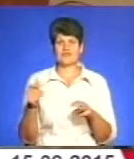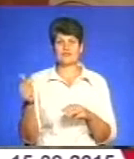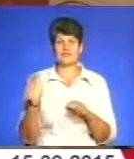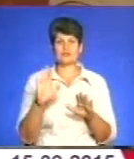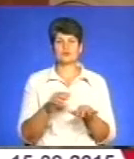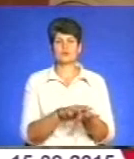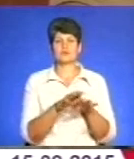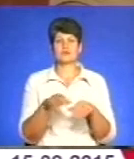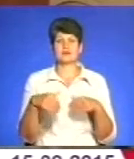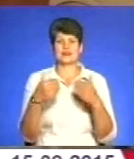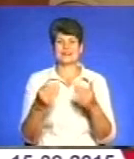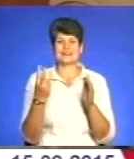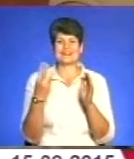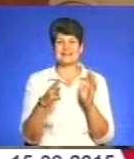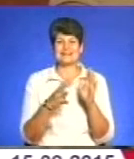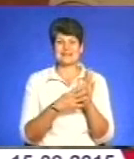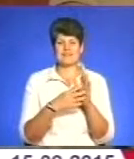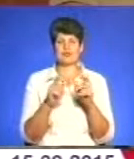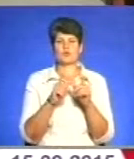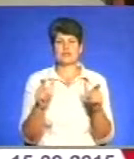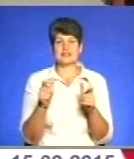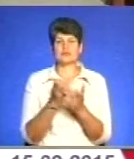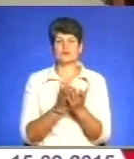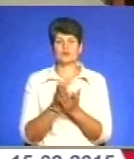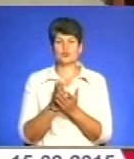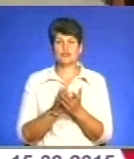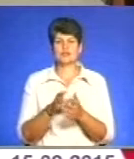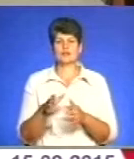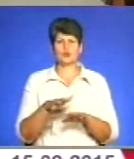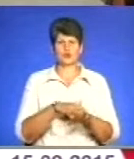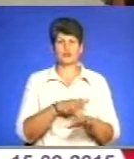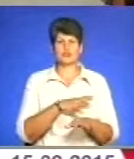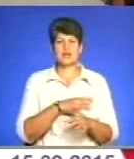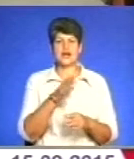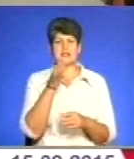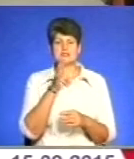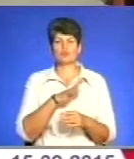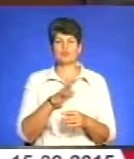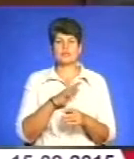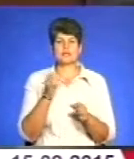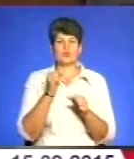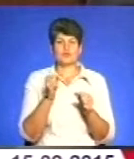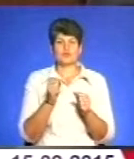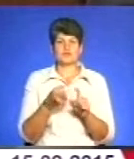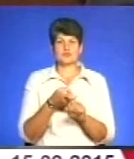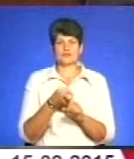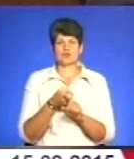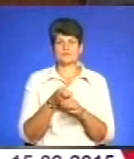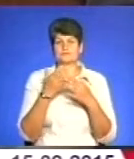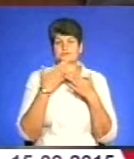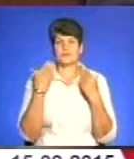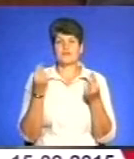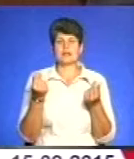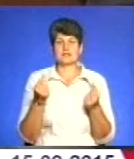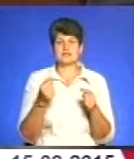спрямовані на 39 об'єктів інфраструктури, які тривалий час були заморожені внаслідок відсутності фінансування. Завдяки